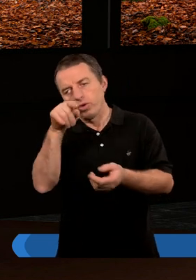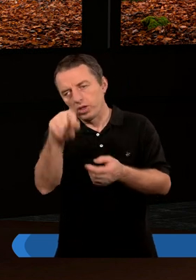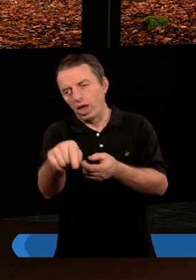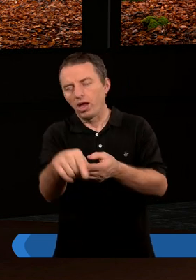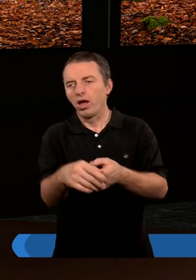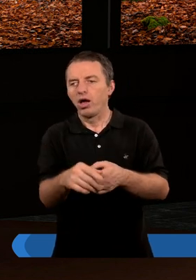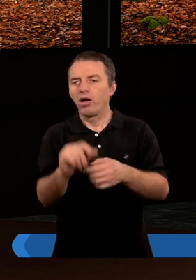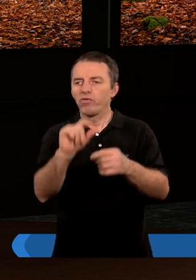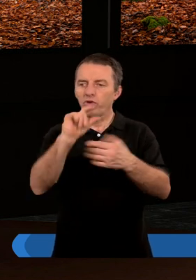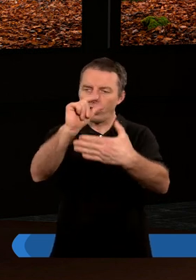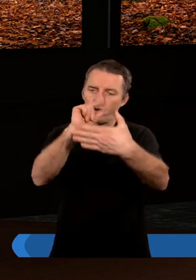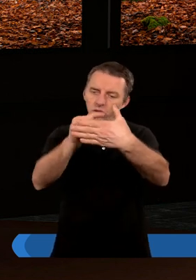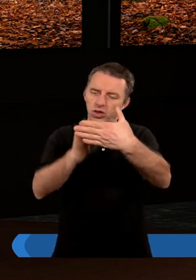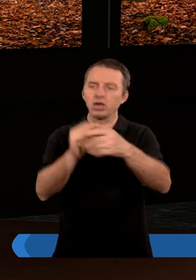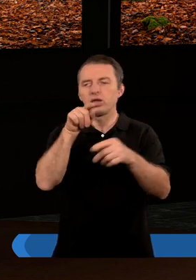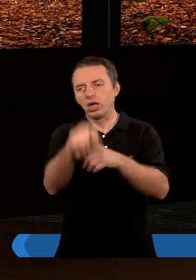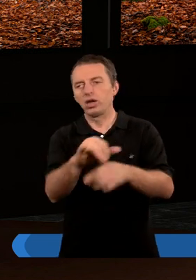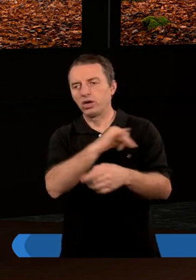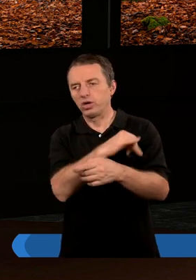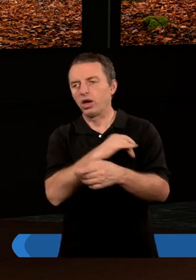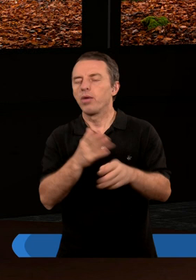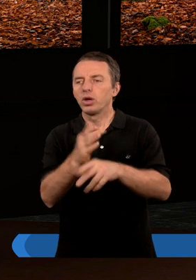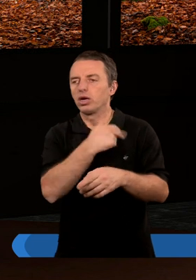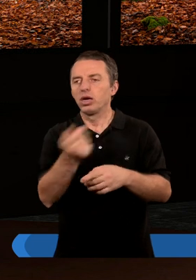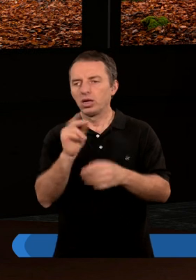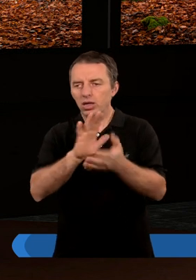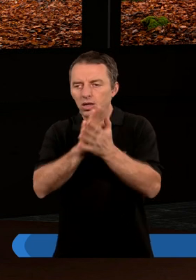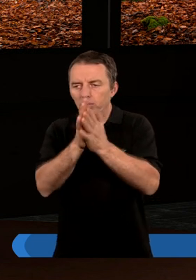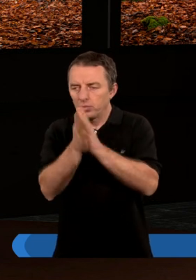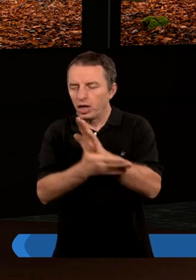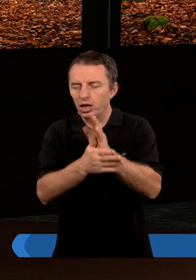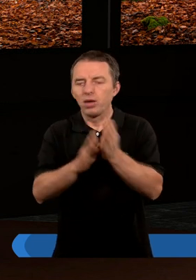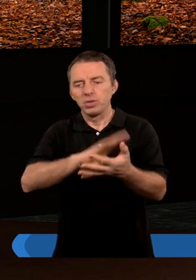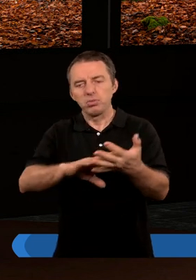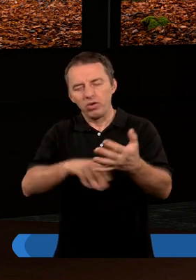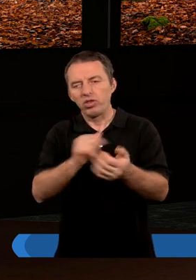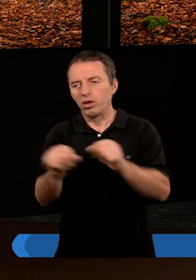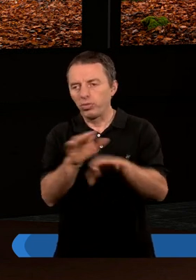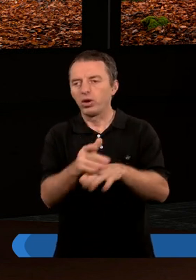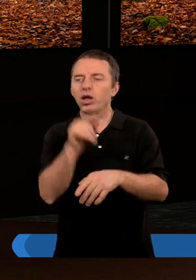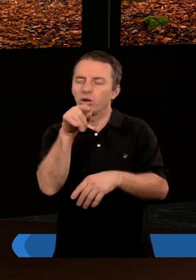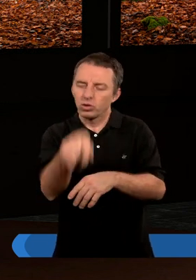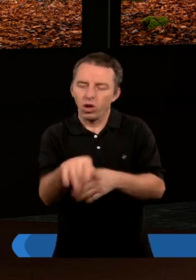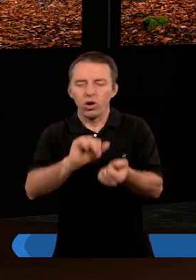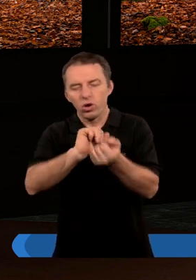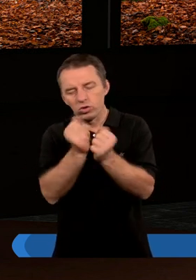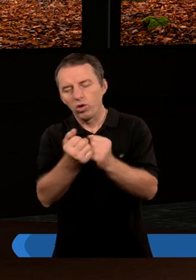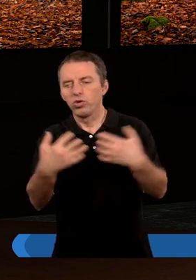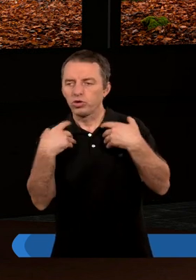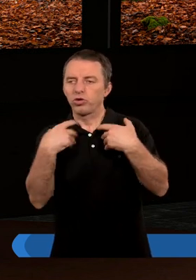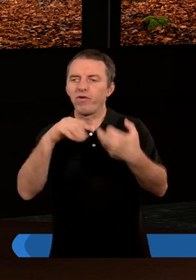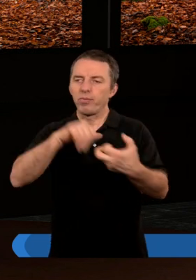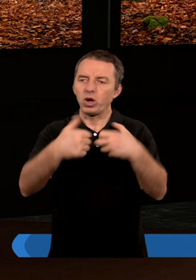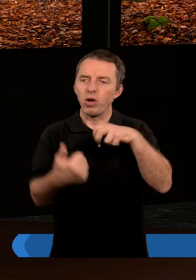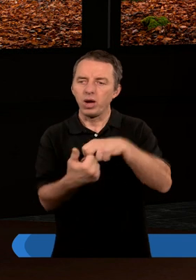tego w takim kontekście jak my, może to nie jest ten grzech przez nas rozumiany w ten biblijny sposób, ale są to jakieś życiowe